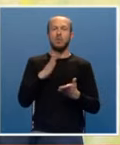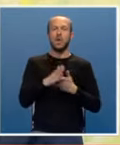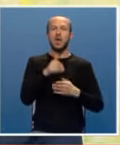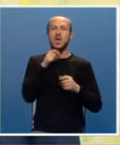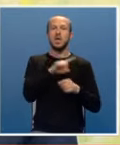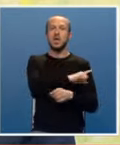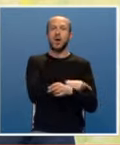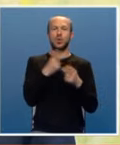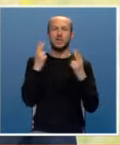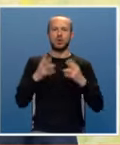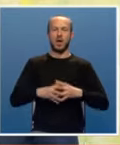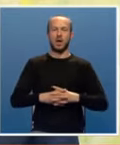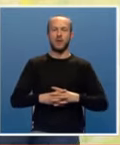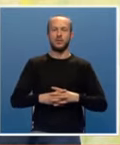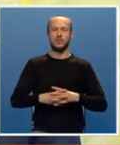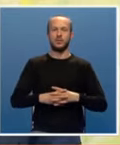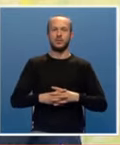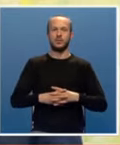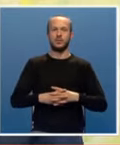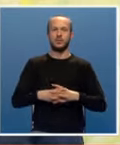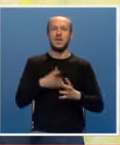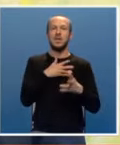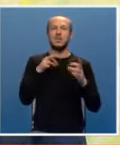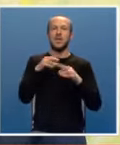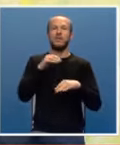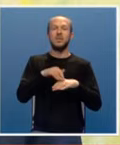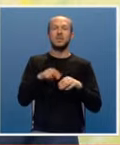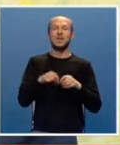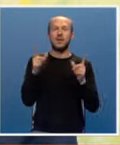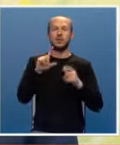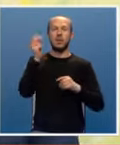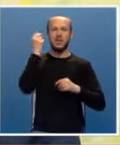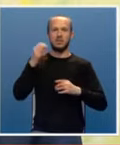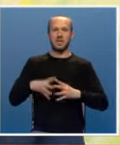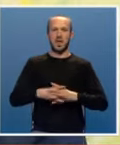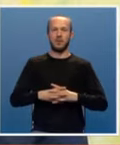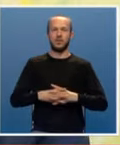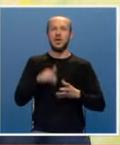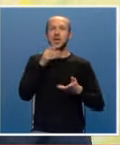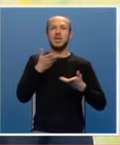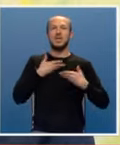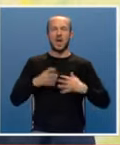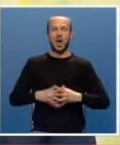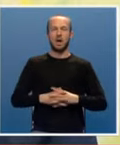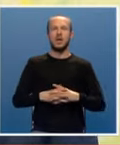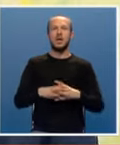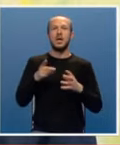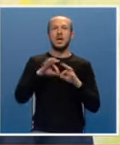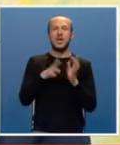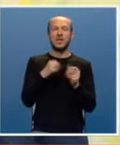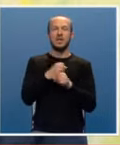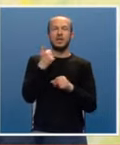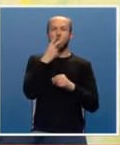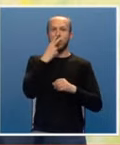jako značajna za informisanje javnosti Republike Srpske, istekla rating jednog